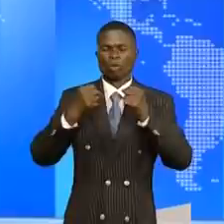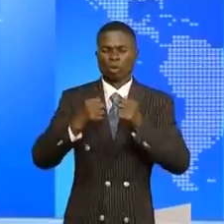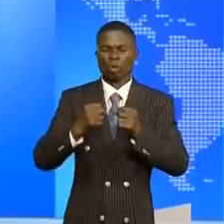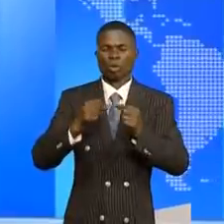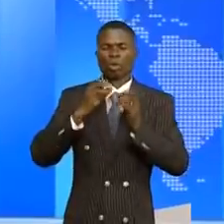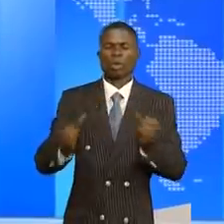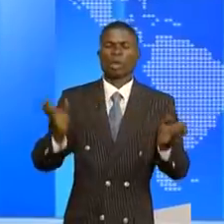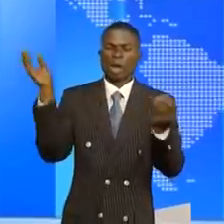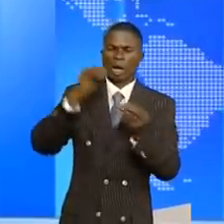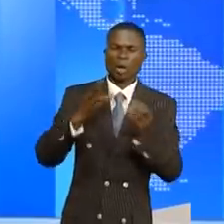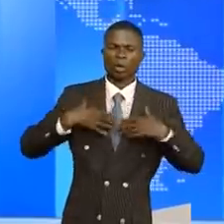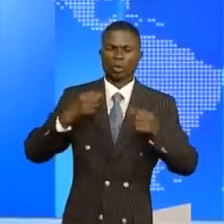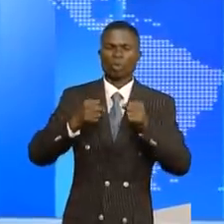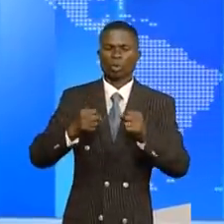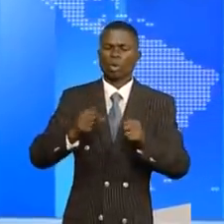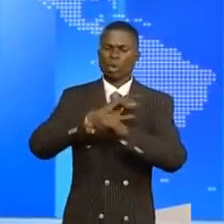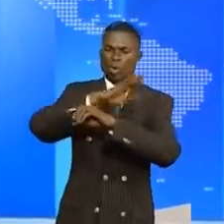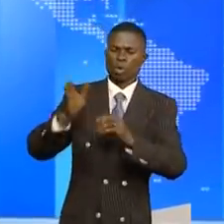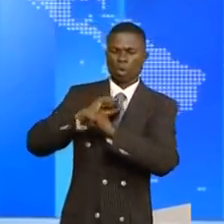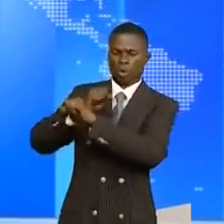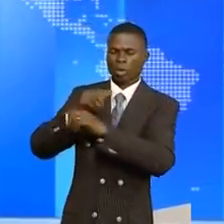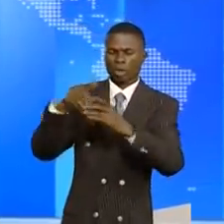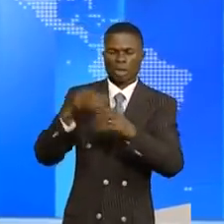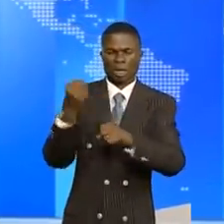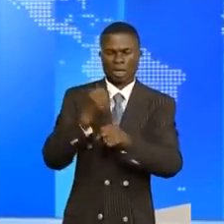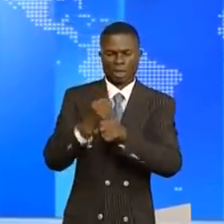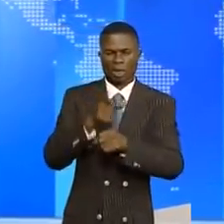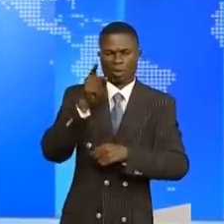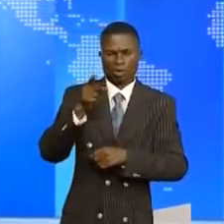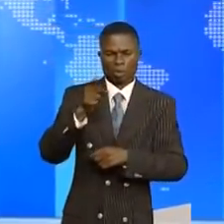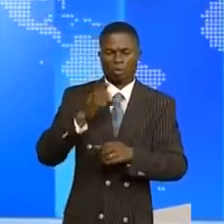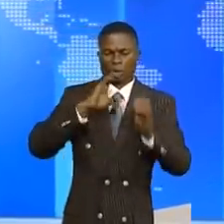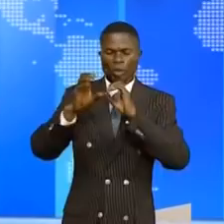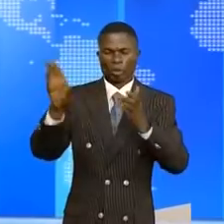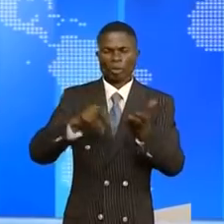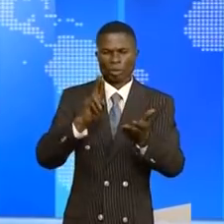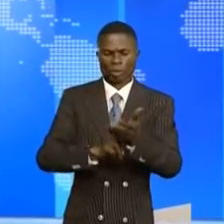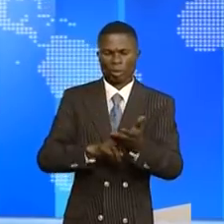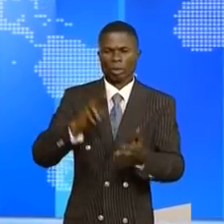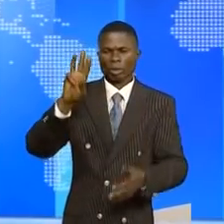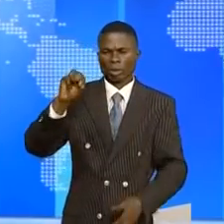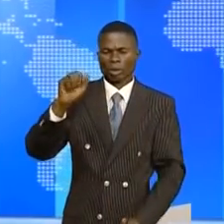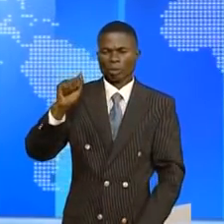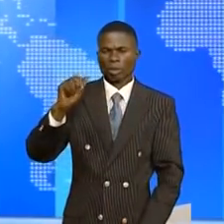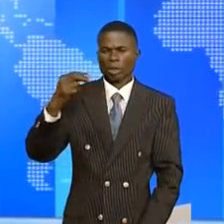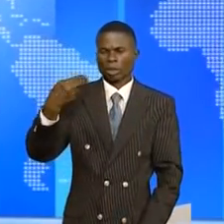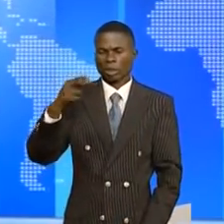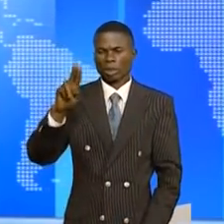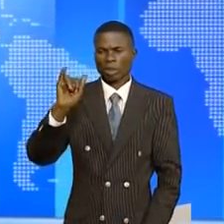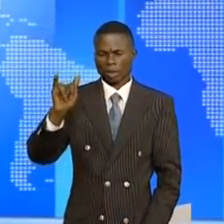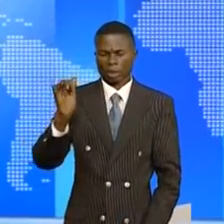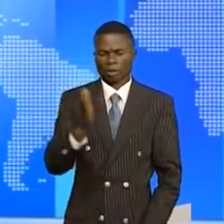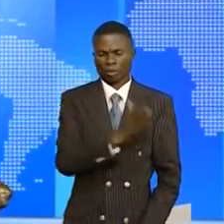entourer de sa grâce comme un bouclier tout au long de votre mandat. C'est un communiqué signé Maggie Sambi Kikoutwe.